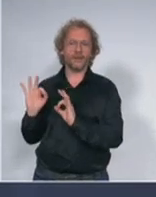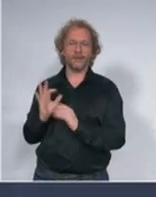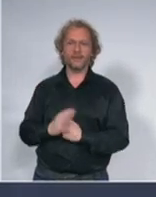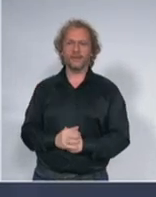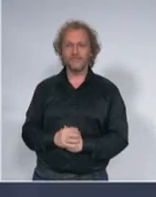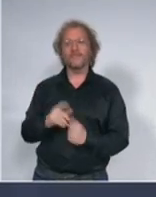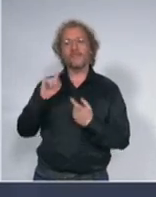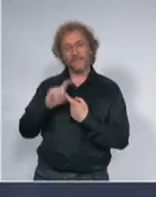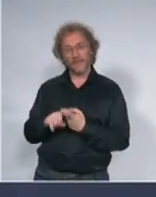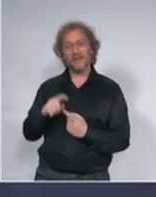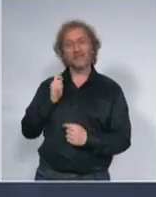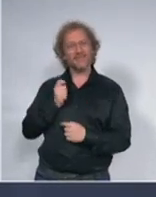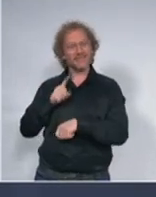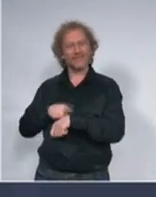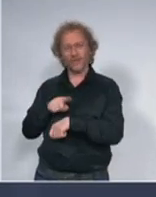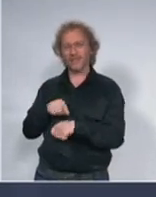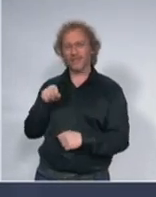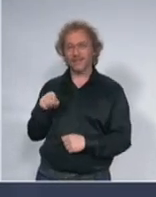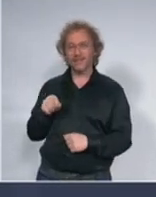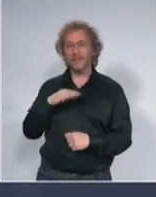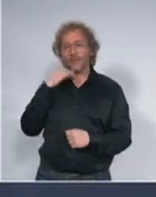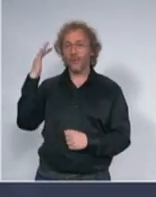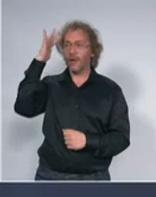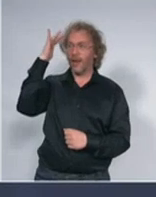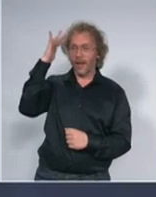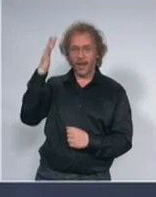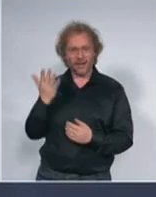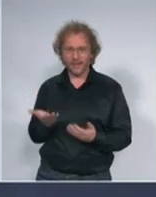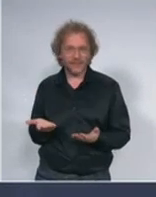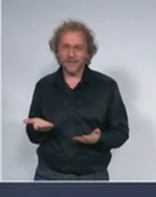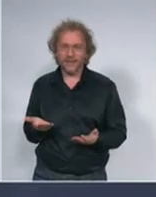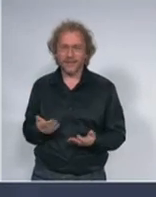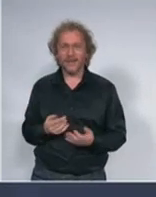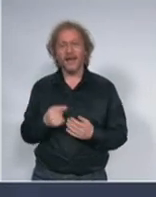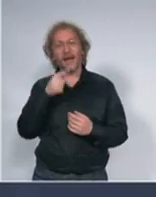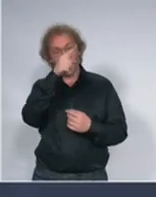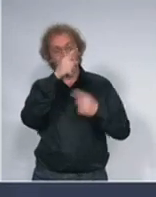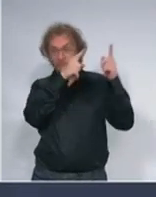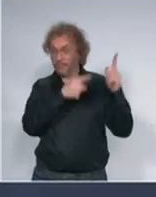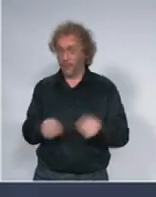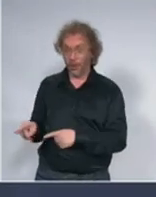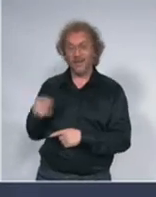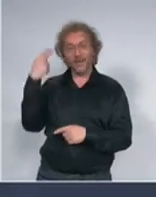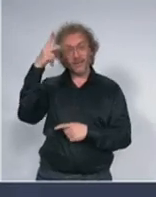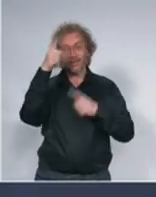časa nema tu mnogo filozofije to je policijski čas oni ne mogu da se kreću